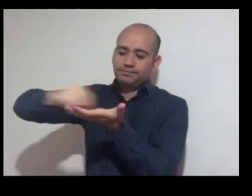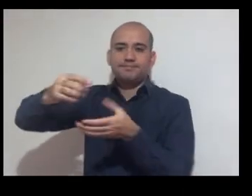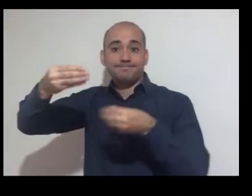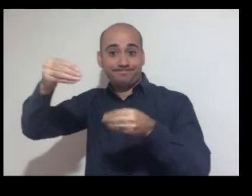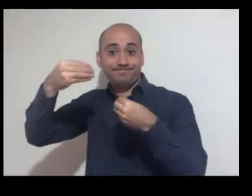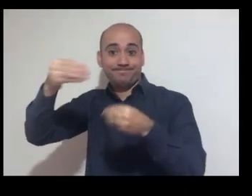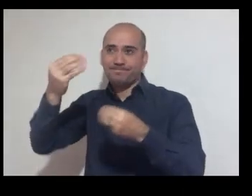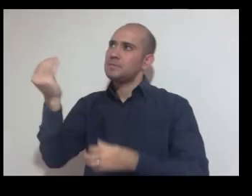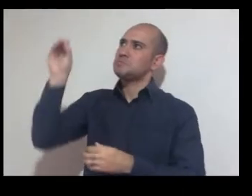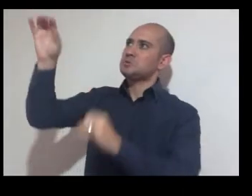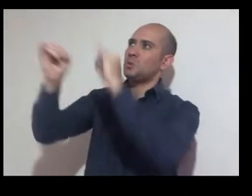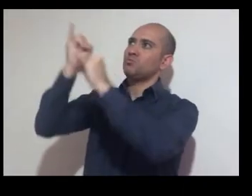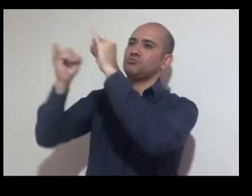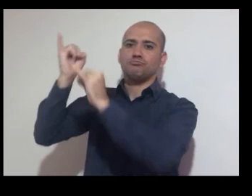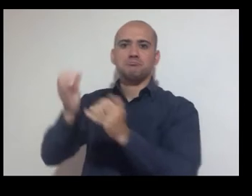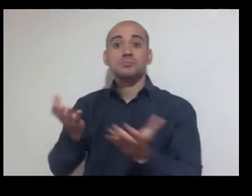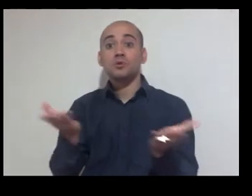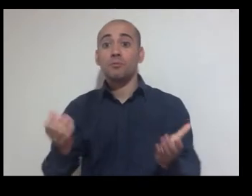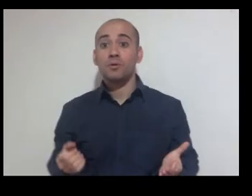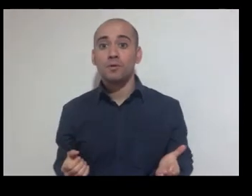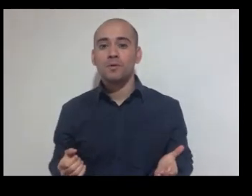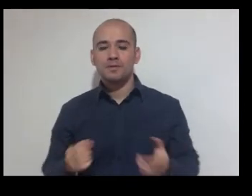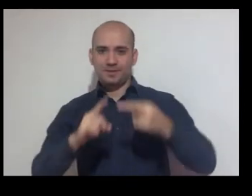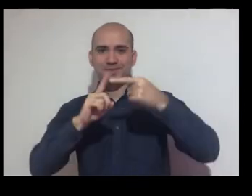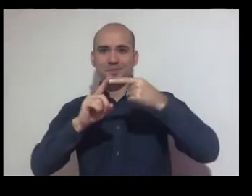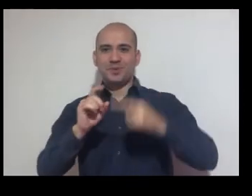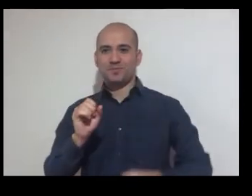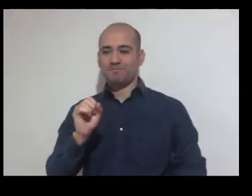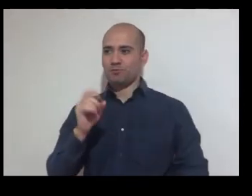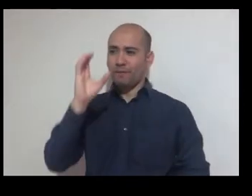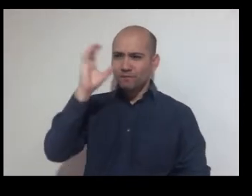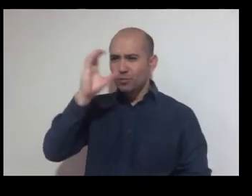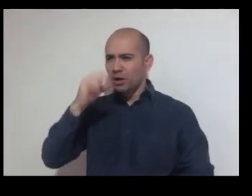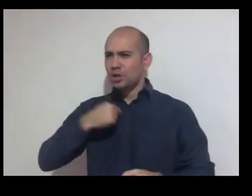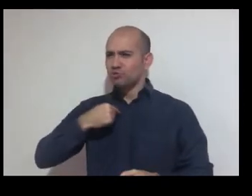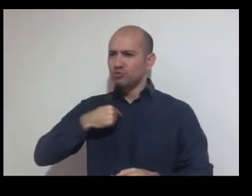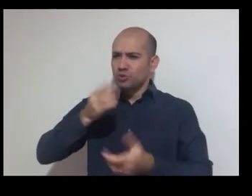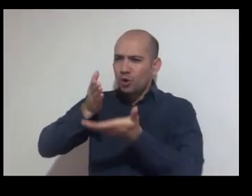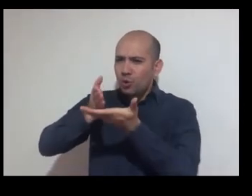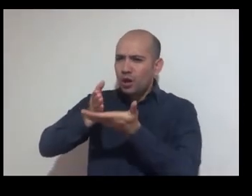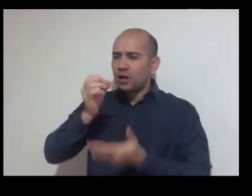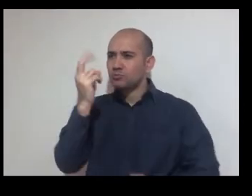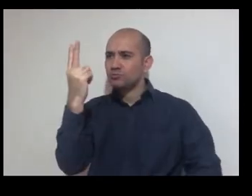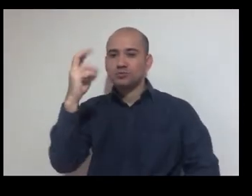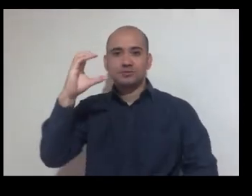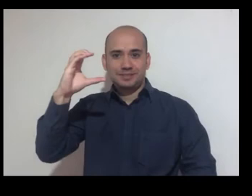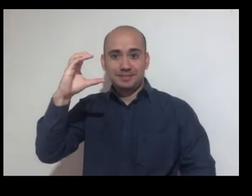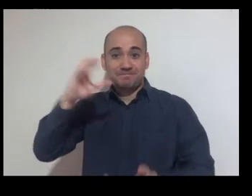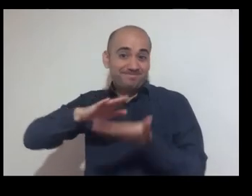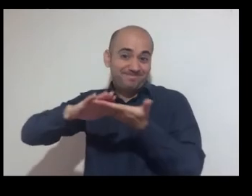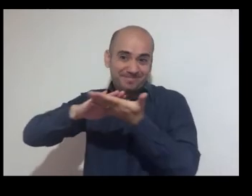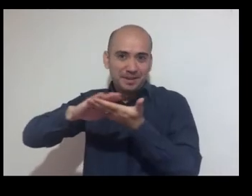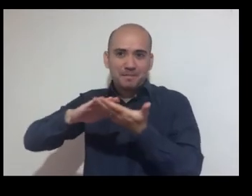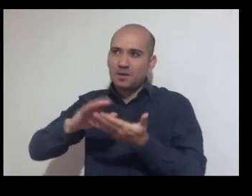klaswoum, Premyèman, an alè nan klas nou po al realizé aktivite. Man pre option sa paret,